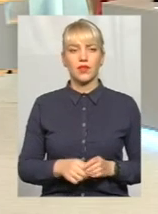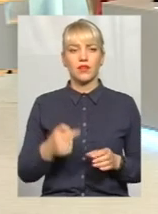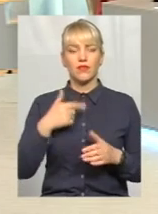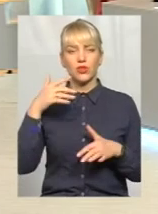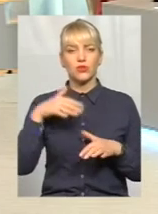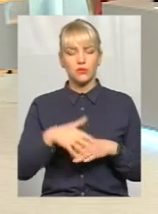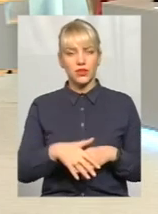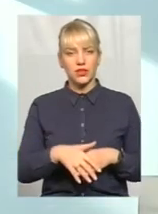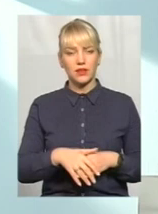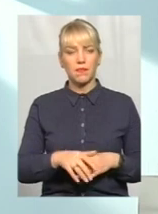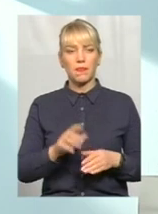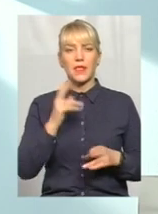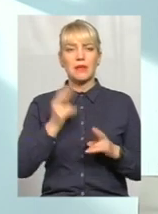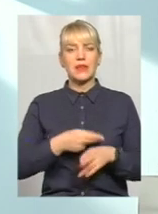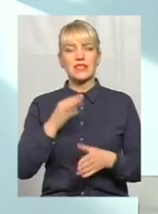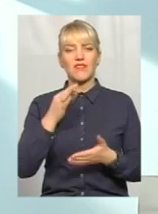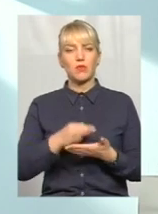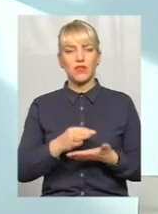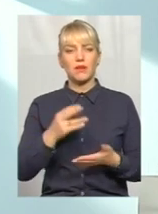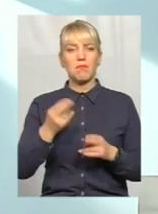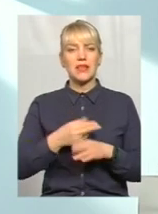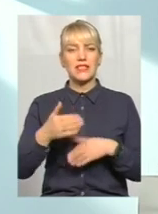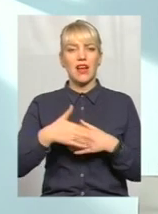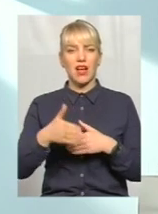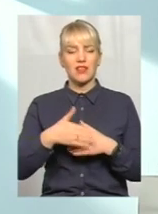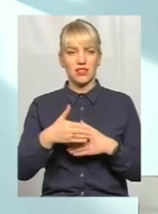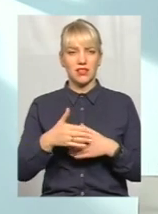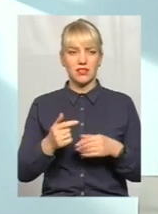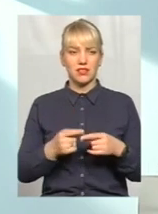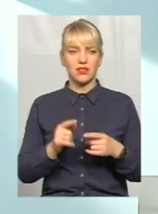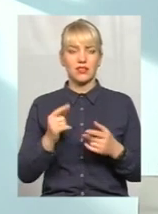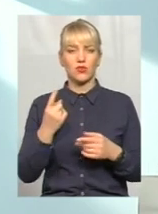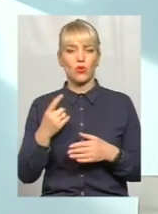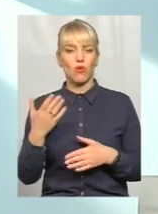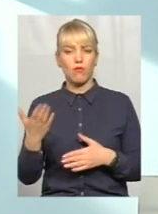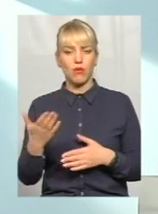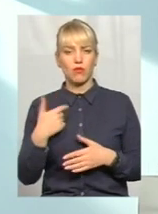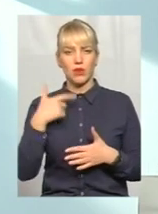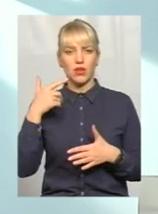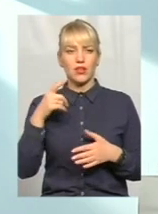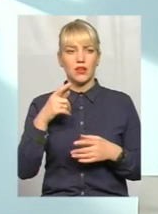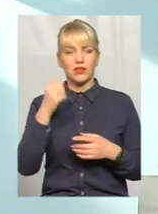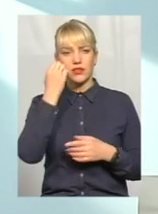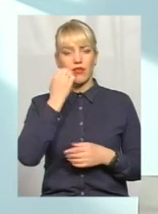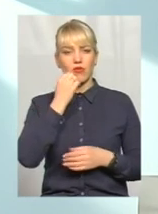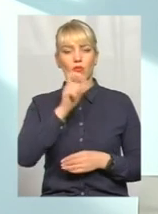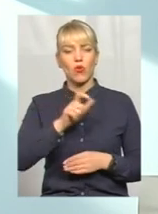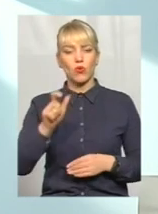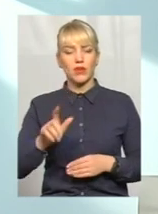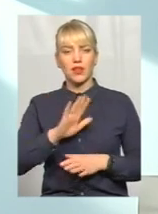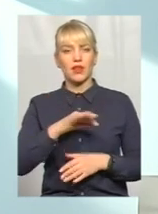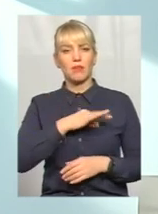розумієте. Без відповідальність, безнаказаність. знаєте, з одного боку, ми, звичайно, дуже дякуємо нашим громадянам